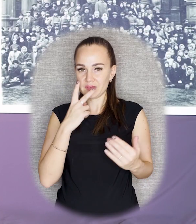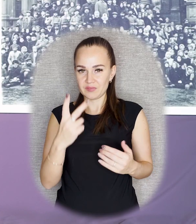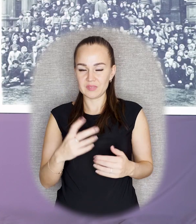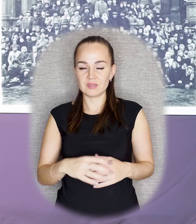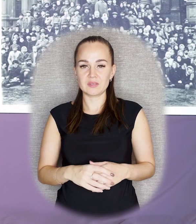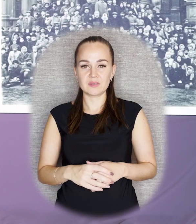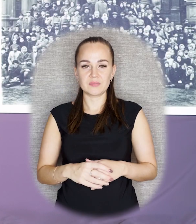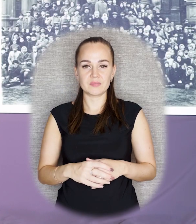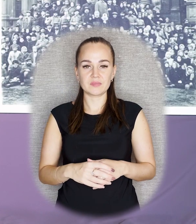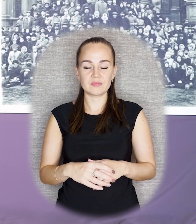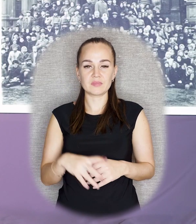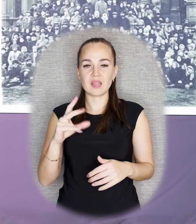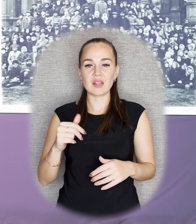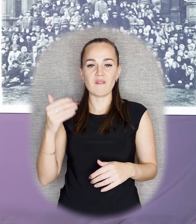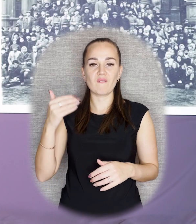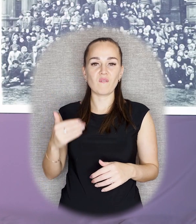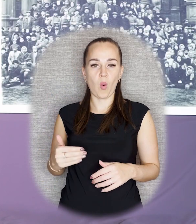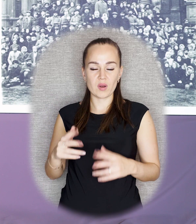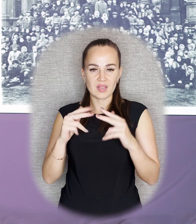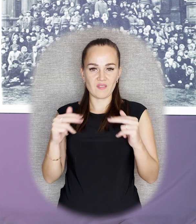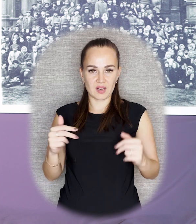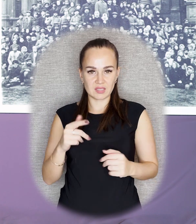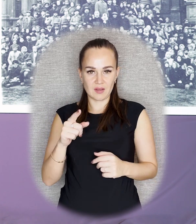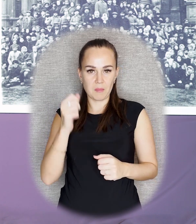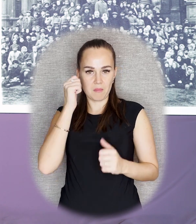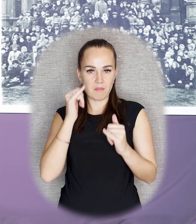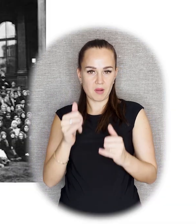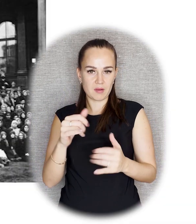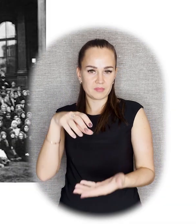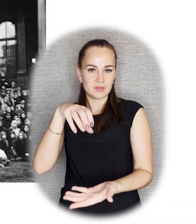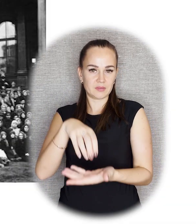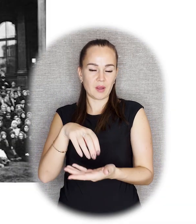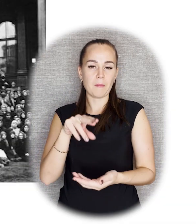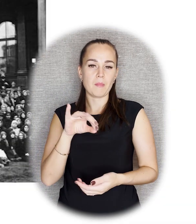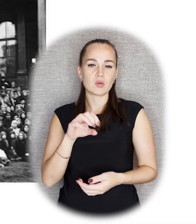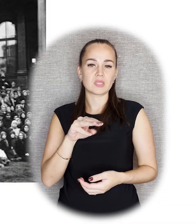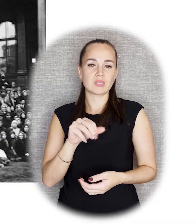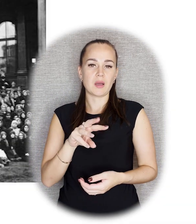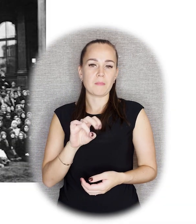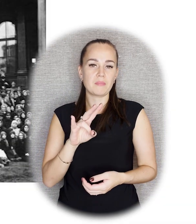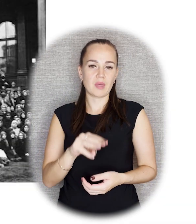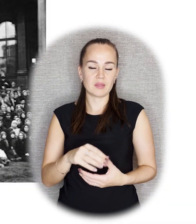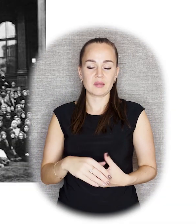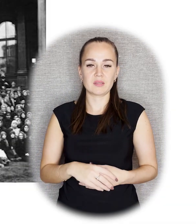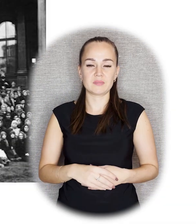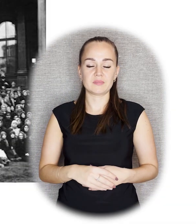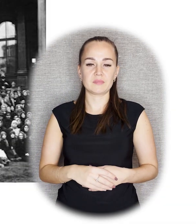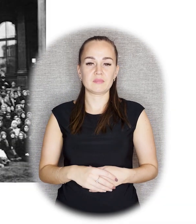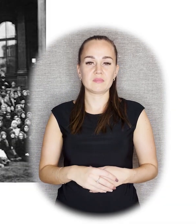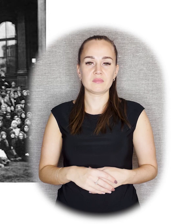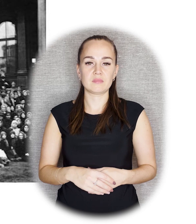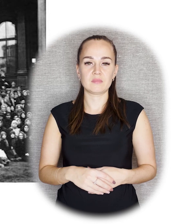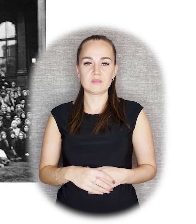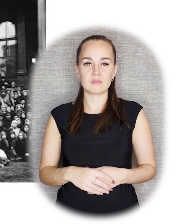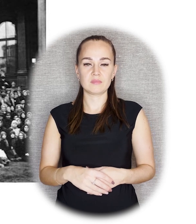Вот мы видим, соответственно, как он выглядит на фоне самого Дворца. Такой постамент, как будто специально задуманный для того,